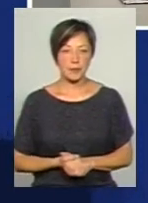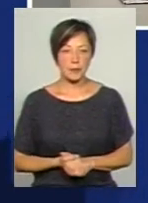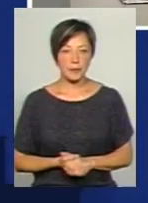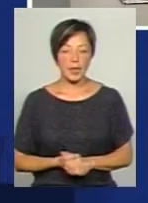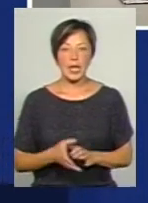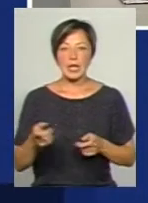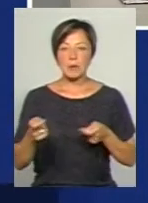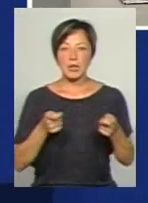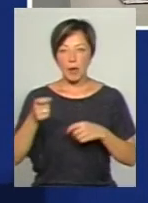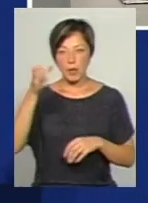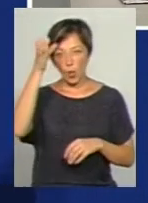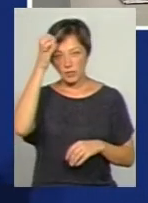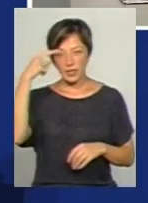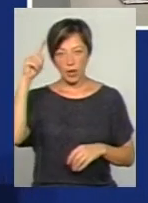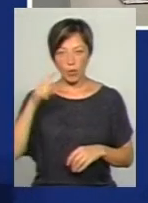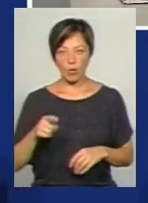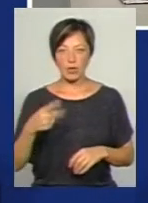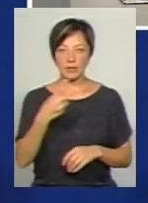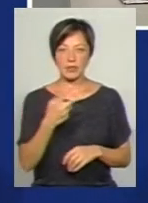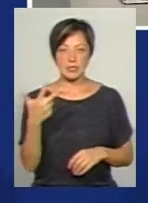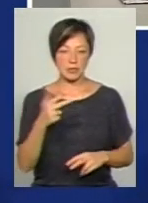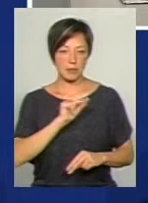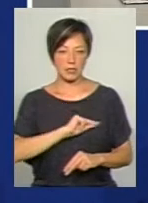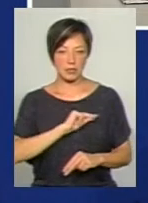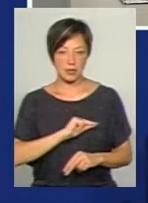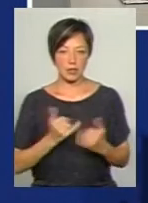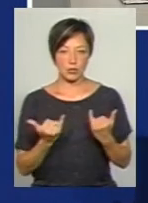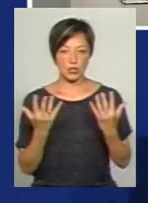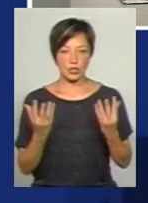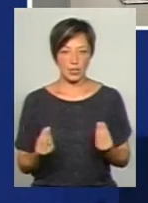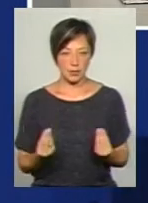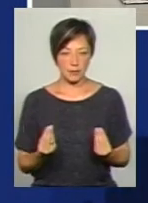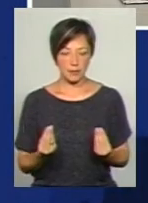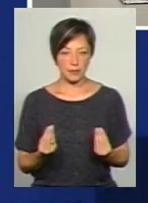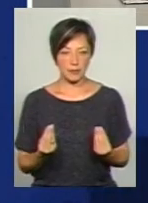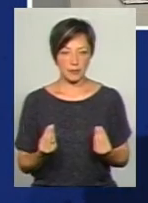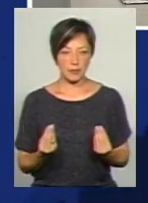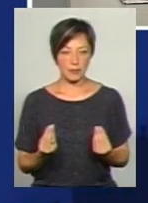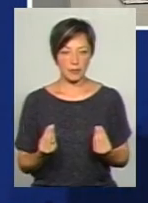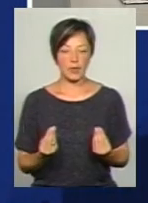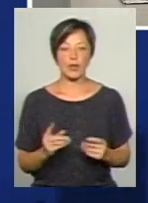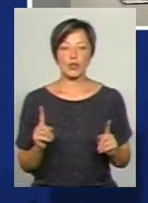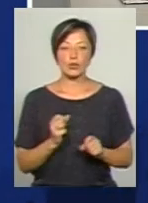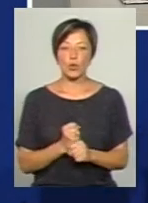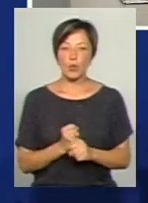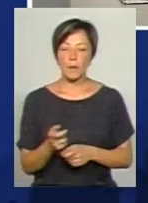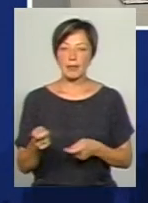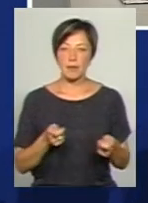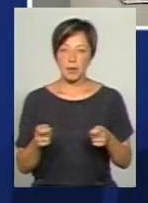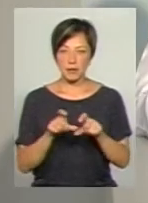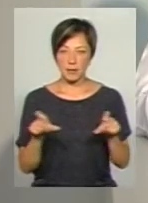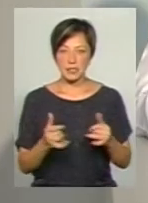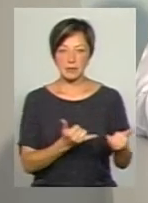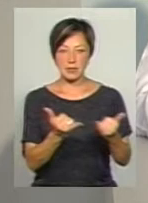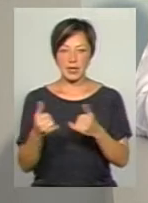і науки Хмельницької обласної державної адміністрації 23 працівники на сьогоднішній день. Що робить департамент? Забезпечує